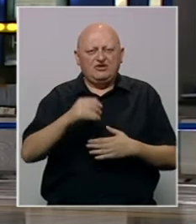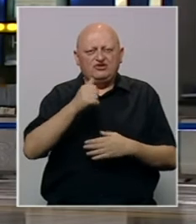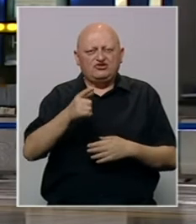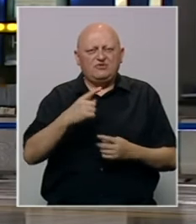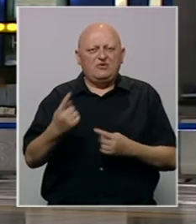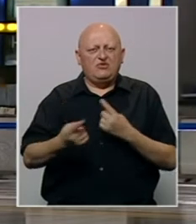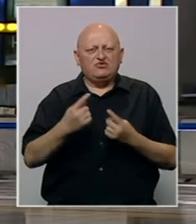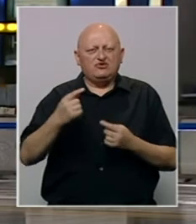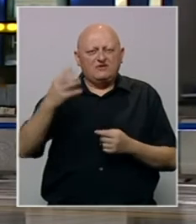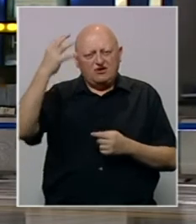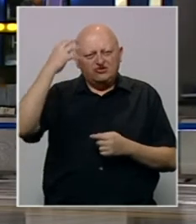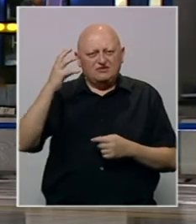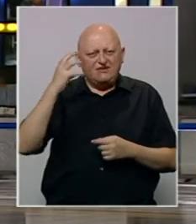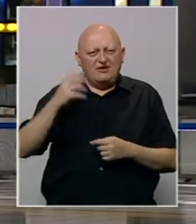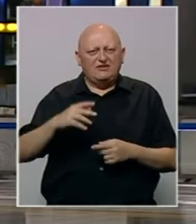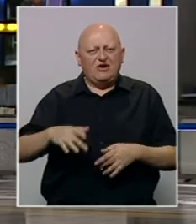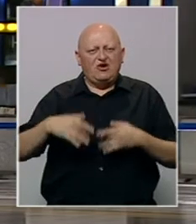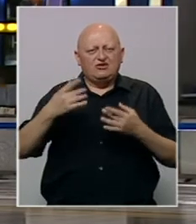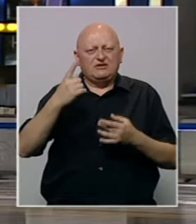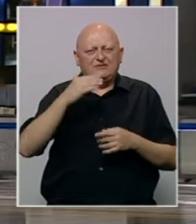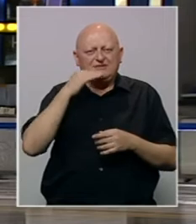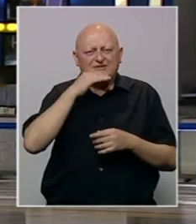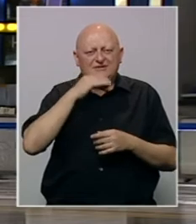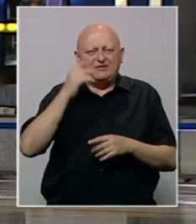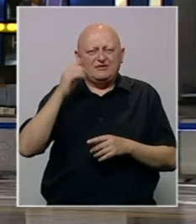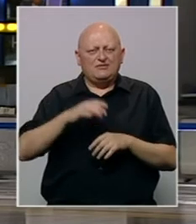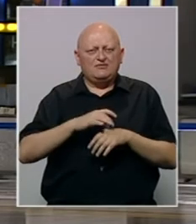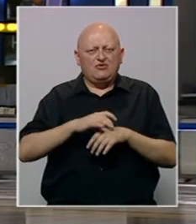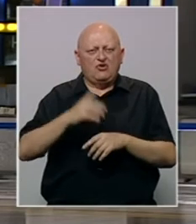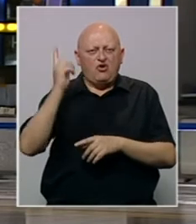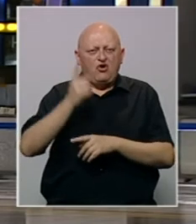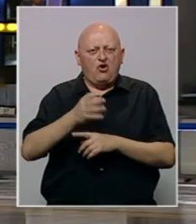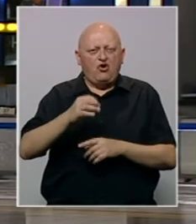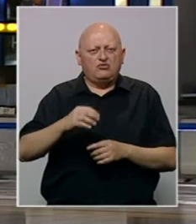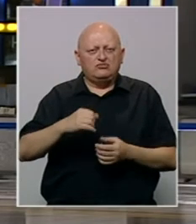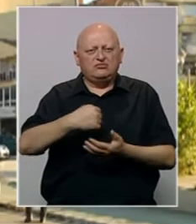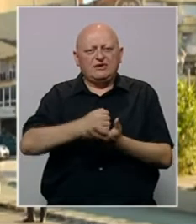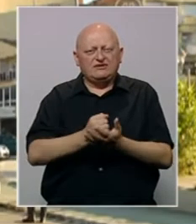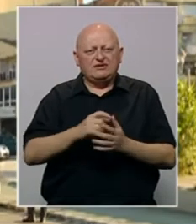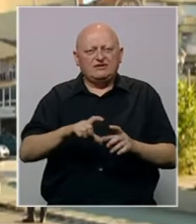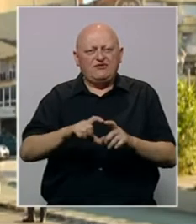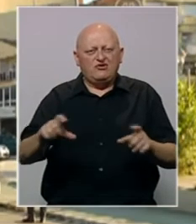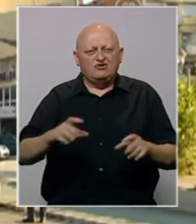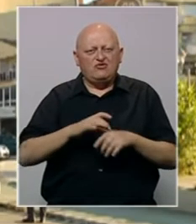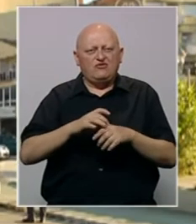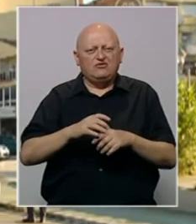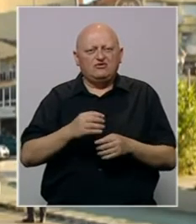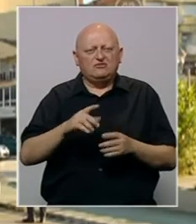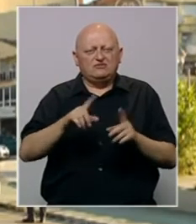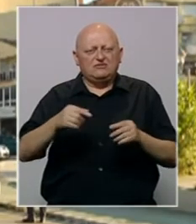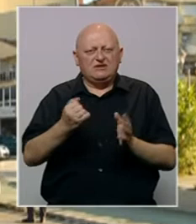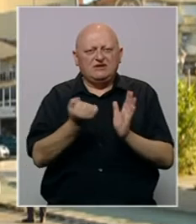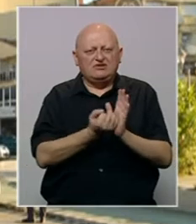barikade, što je i bio uslov da Kosovska vlada odgodi za 1. septembar primjenu odluke o preregistraciji vozila i uvođenju